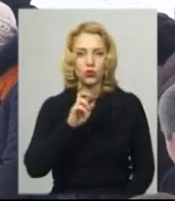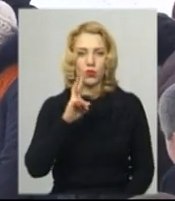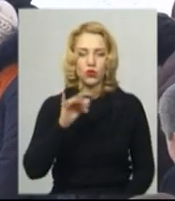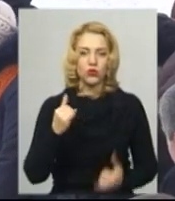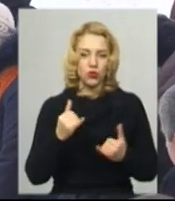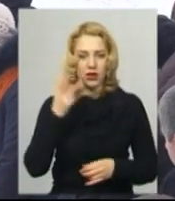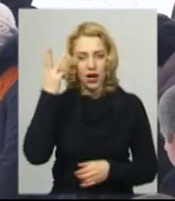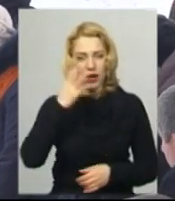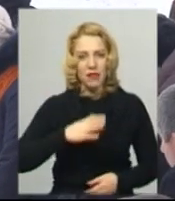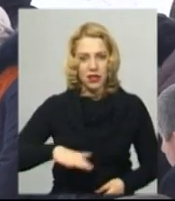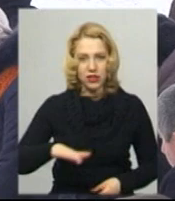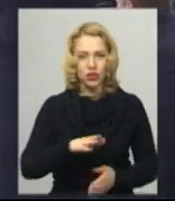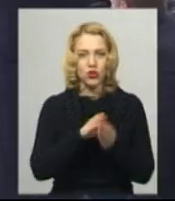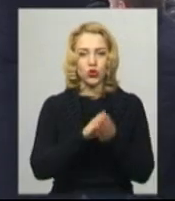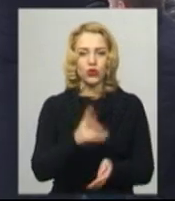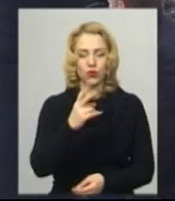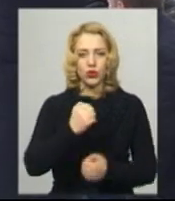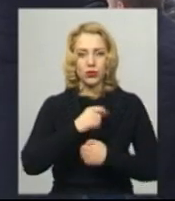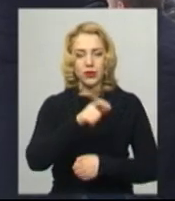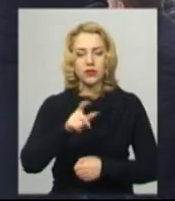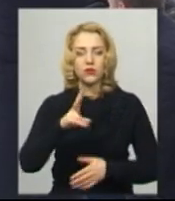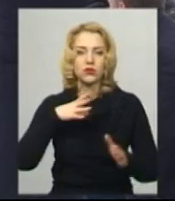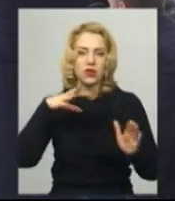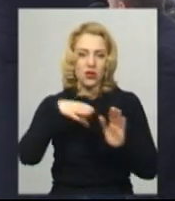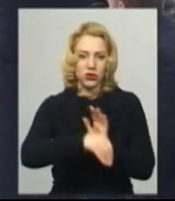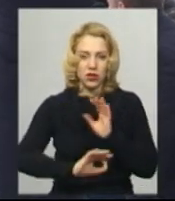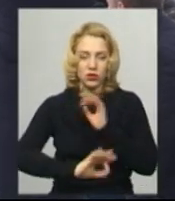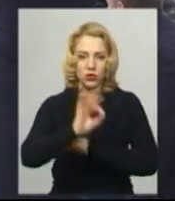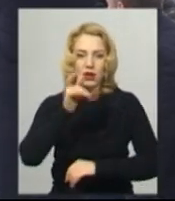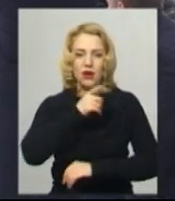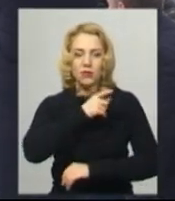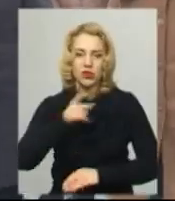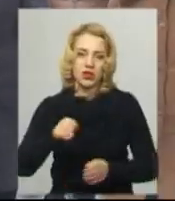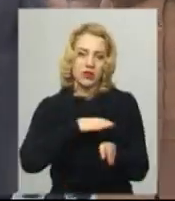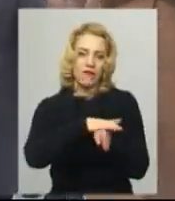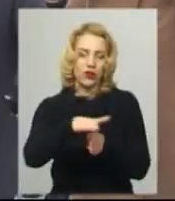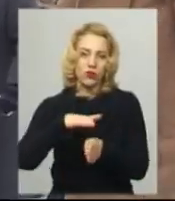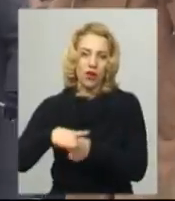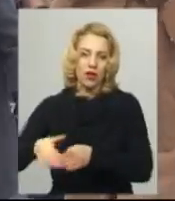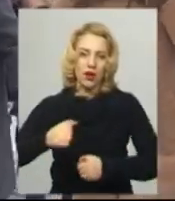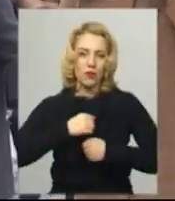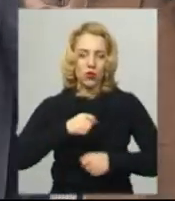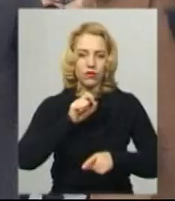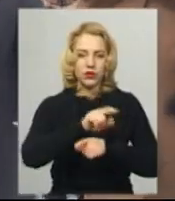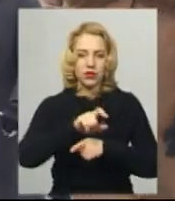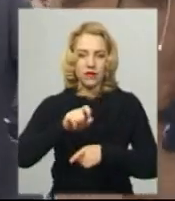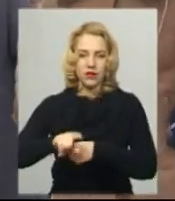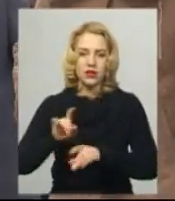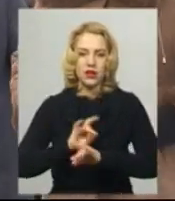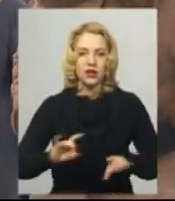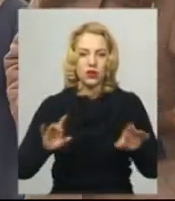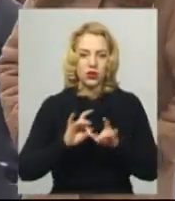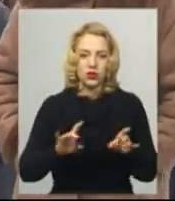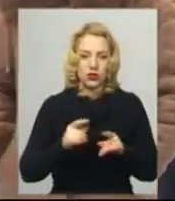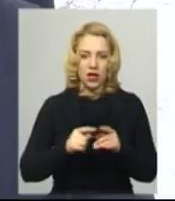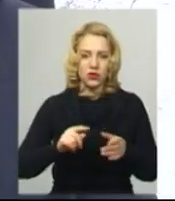на Хмельниччині хоронять двох бійців, що загинули на сході під час виконання бойових завдань, каже координаторка Центру допомоги учасникам